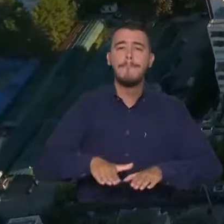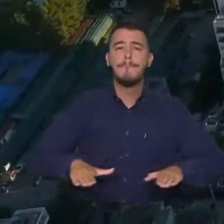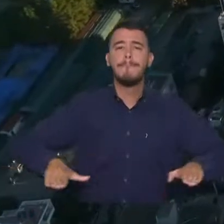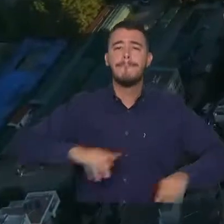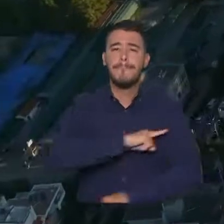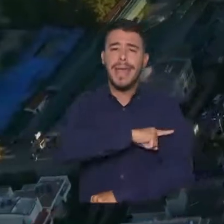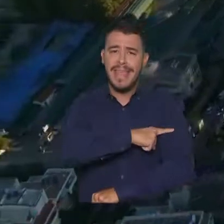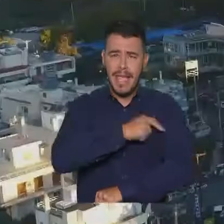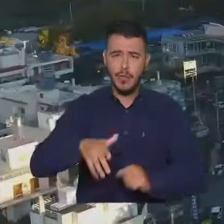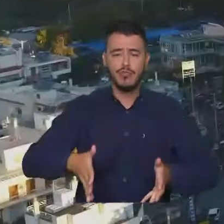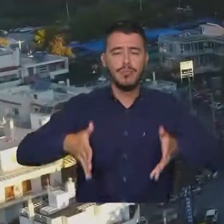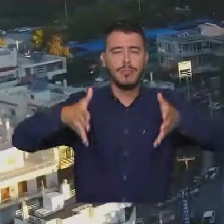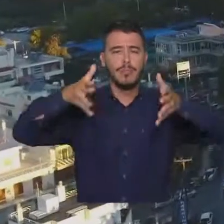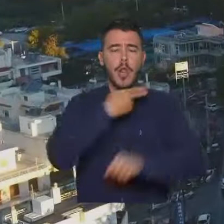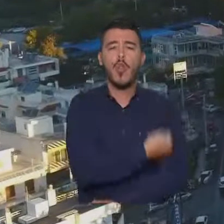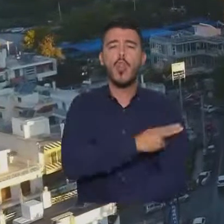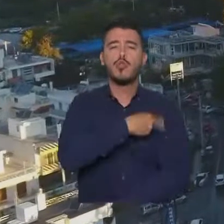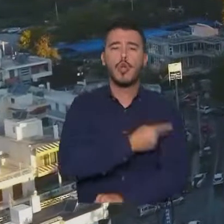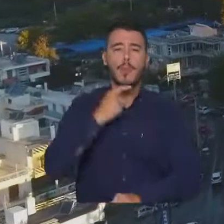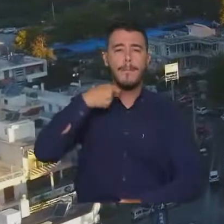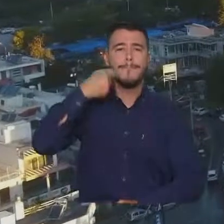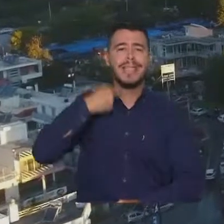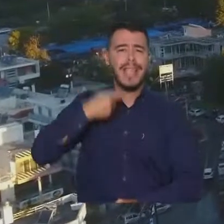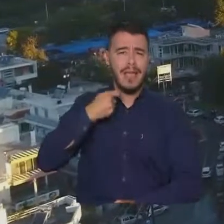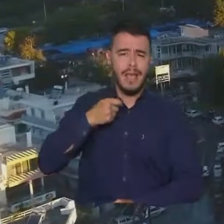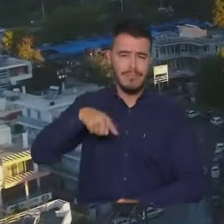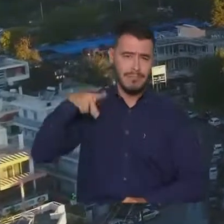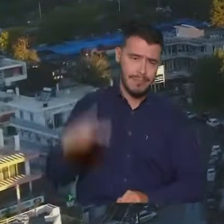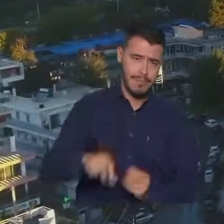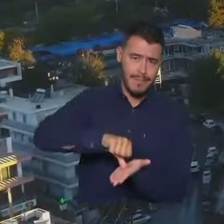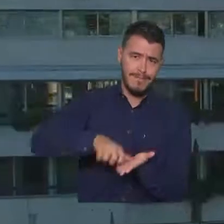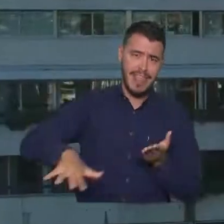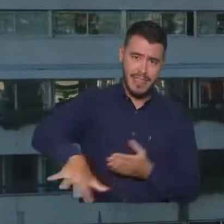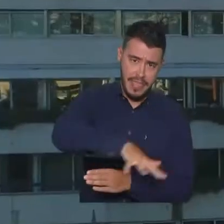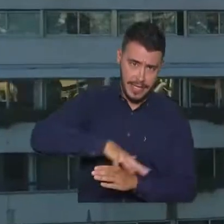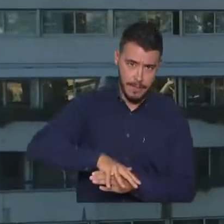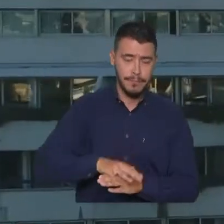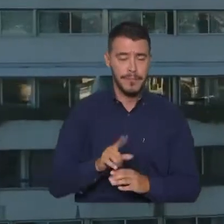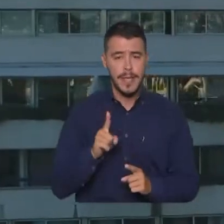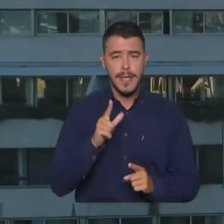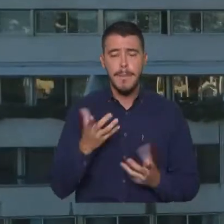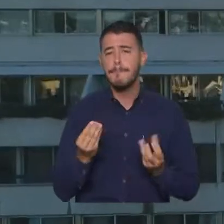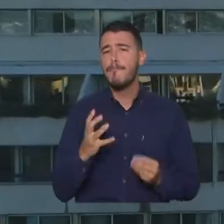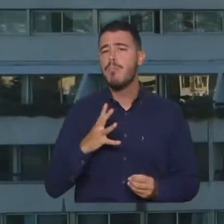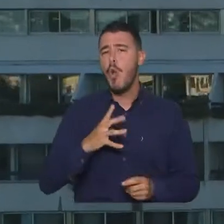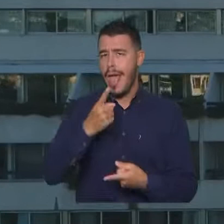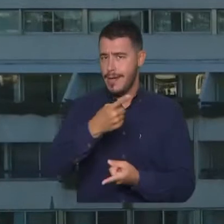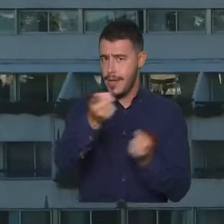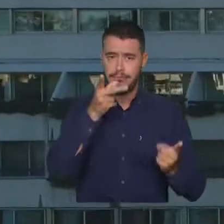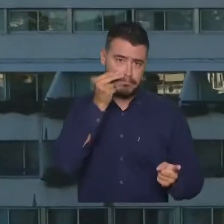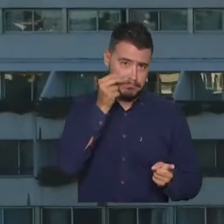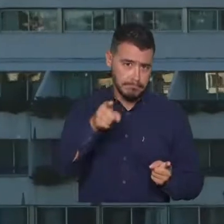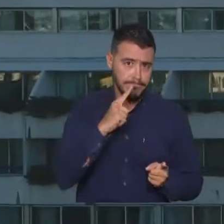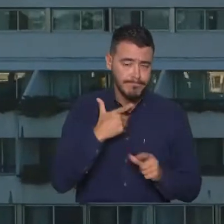μητέρα. Γιατί υπάρχει ένα ζήτημα με δικά σας ερωτήματα πολλά. Και κύριε Βουδούρη, θα σας το θέσω